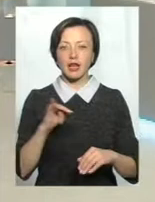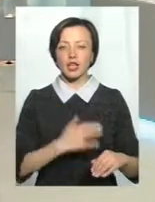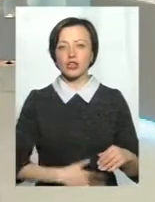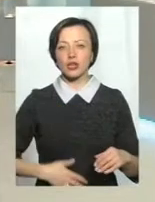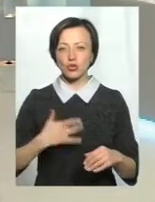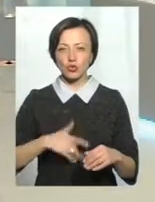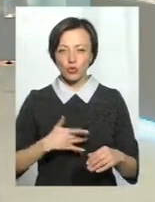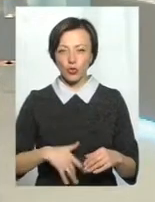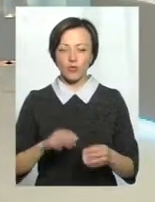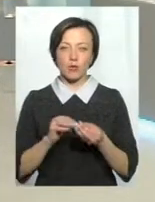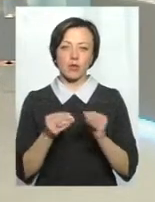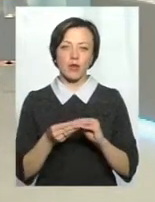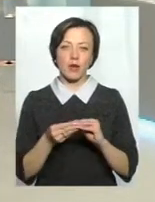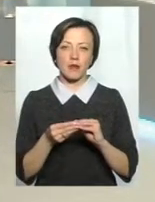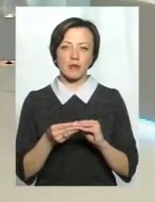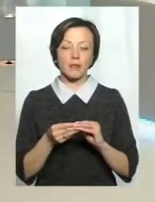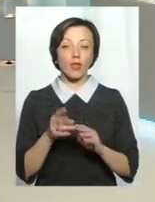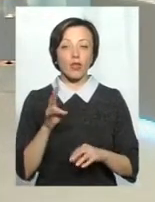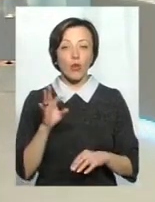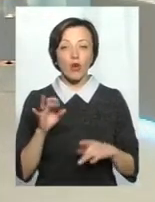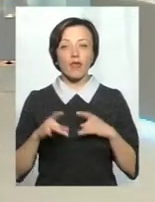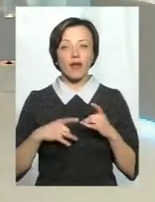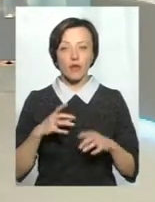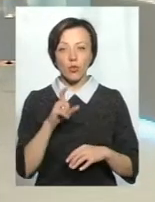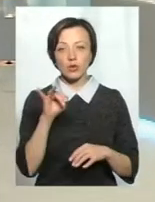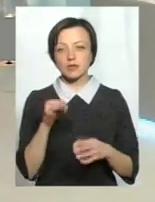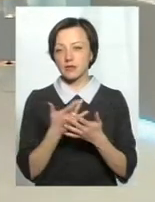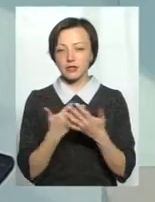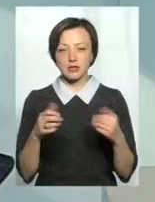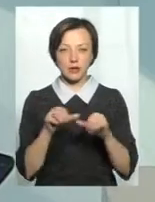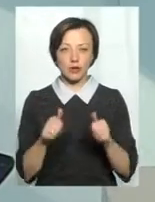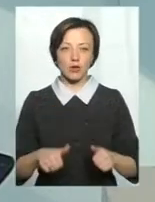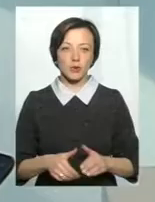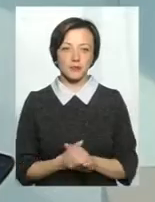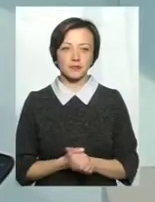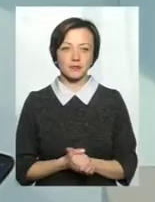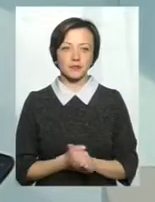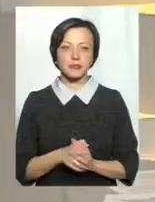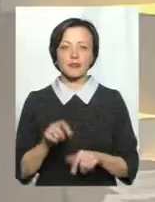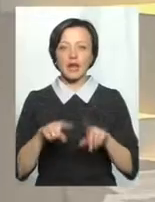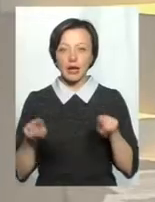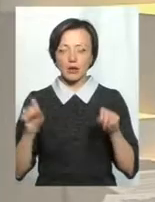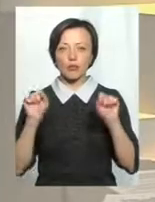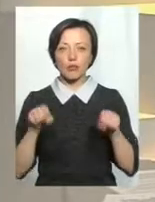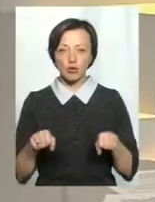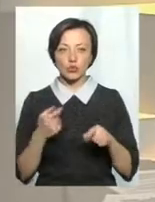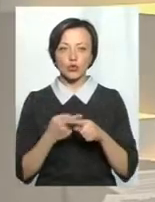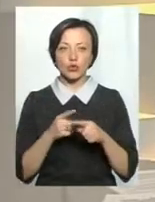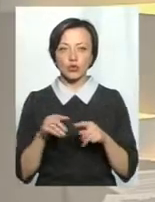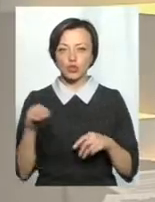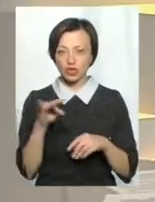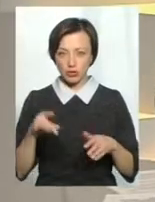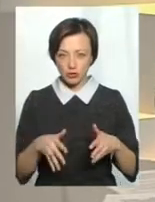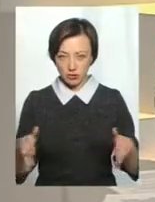тракту. Неврози бувають в самих різних формах. Тобто інколи може навіть те ужиріння